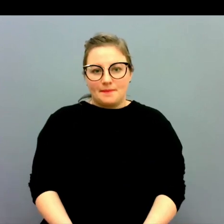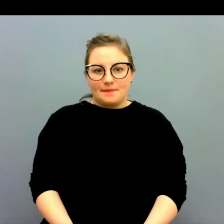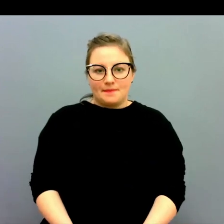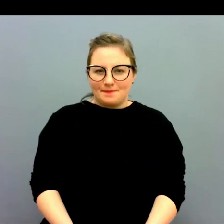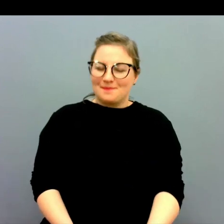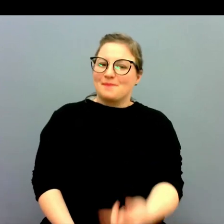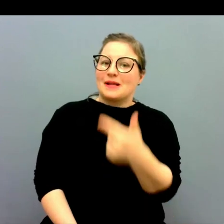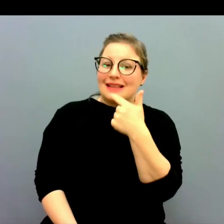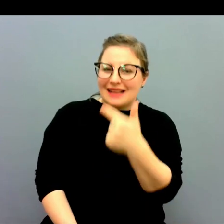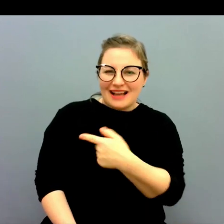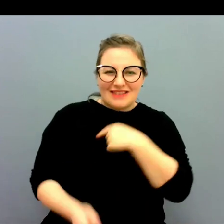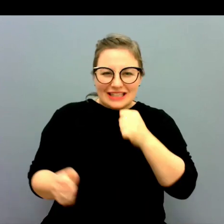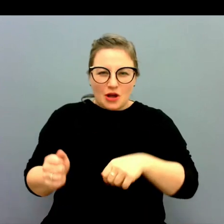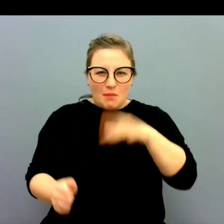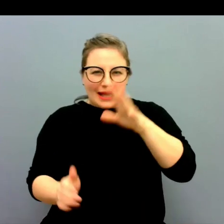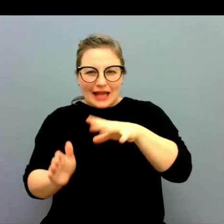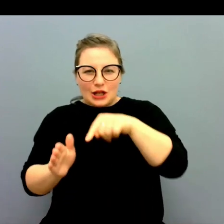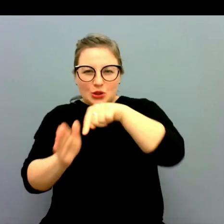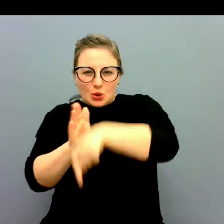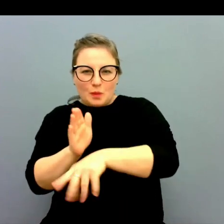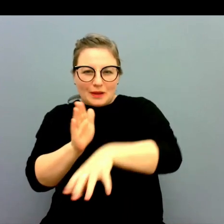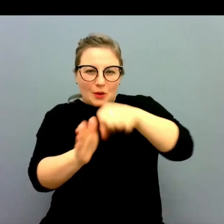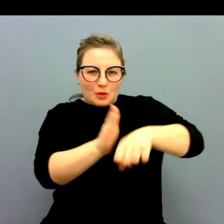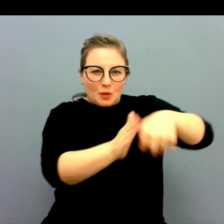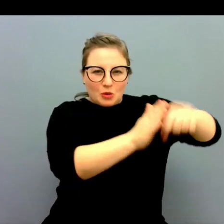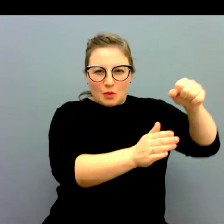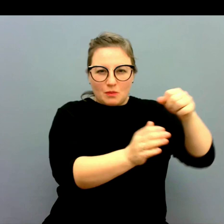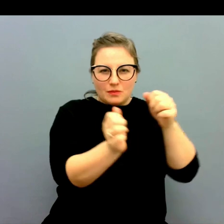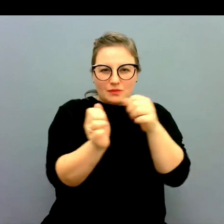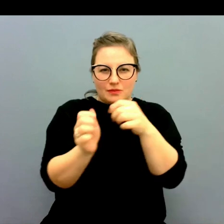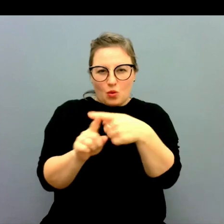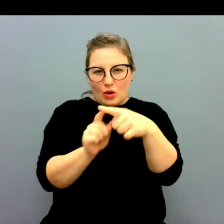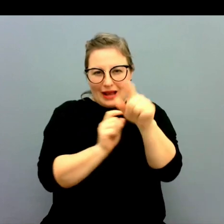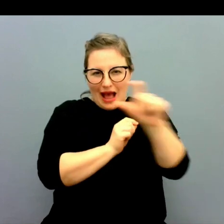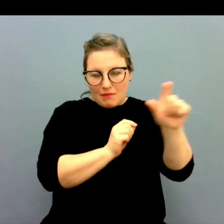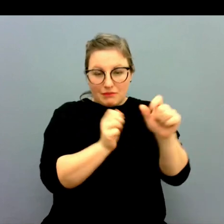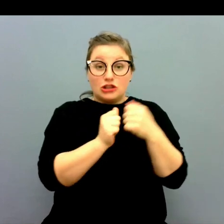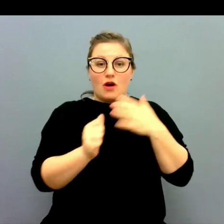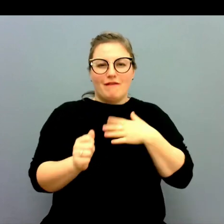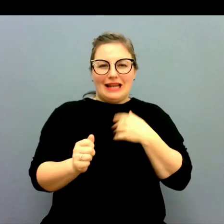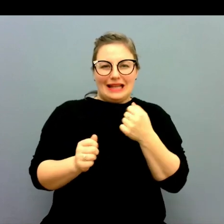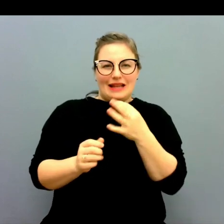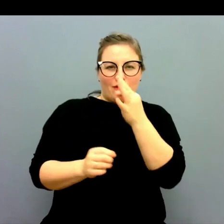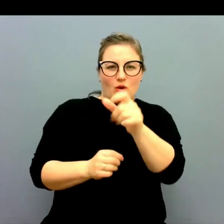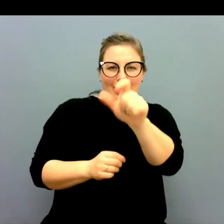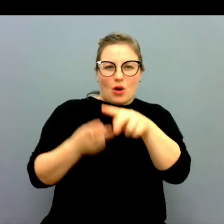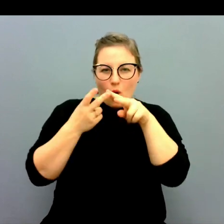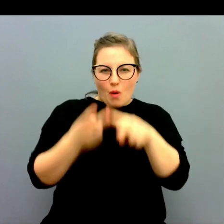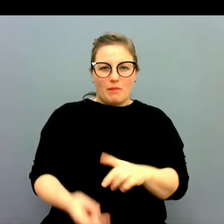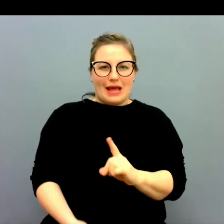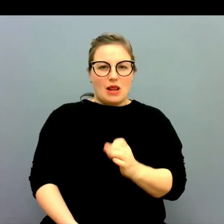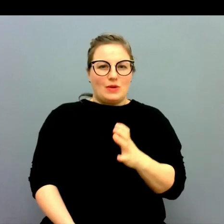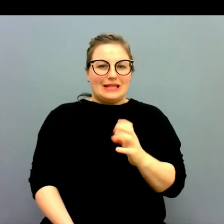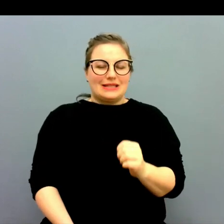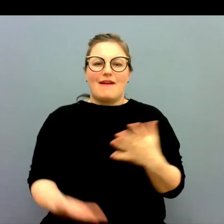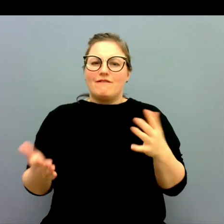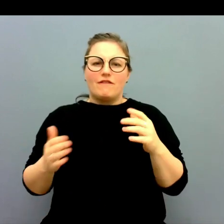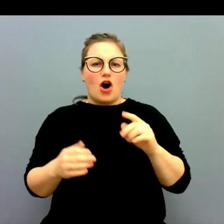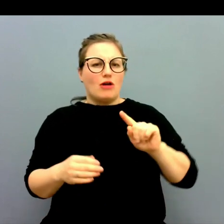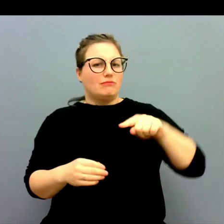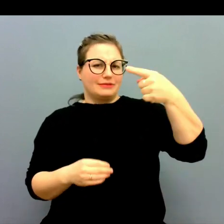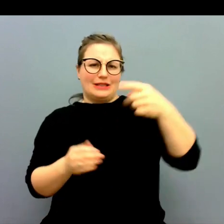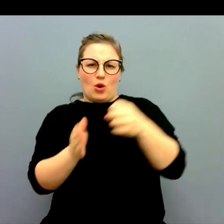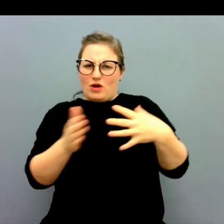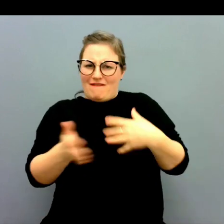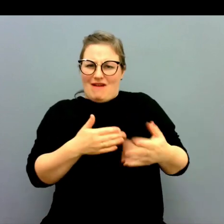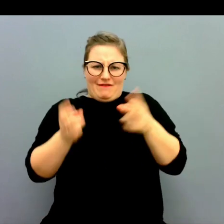Tack, vi ska gå lite djupare in på de här olika frågorna nu. Och då håller jag gärna kvar dig lite Louise. Vad skulle du säga är de viktigaste orsakerna